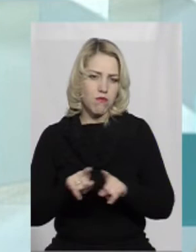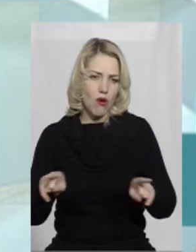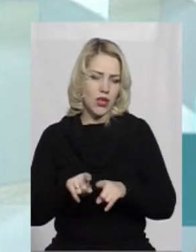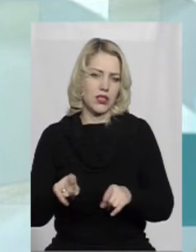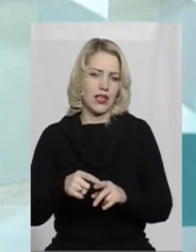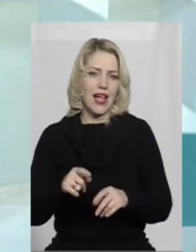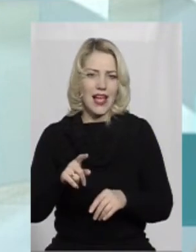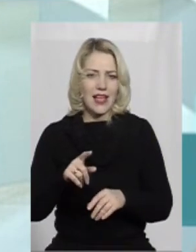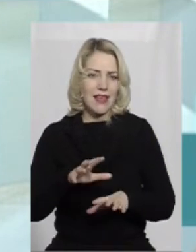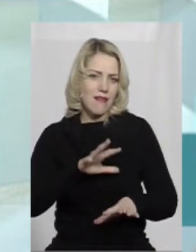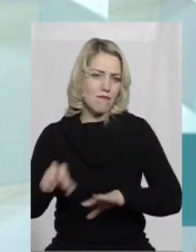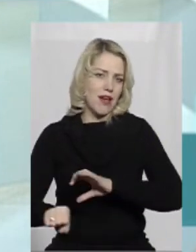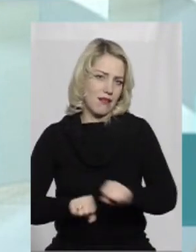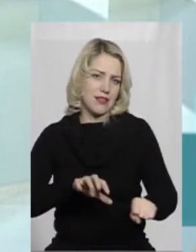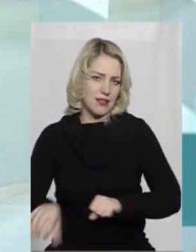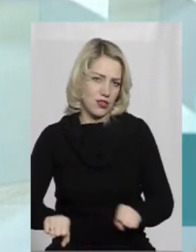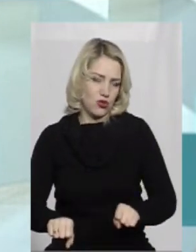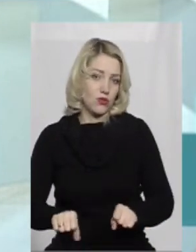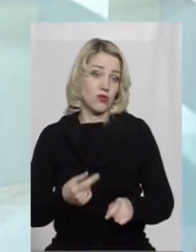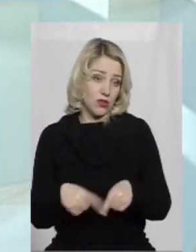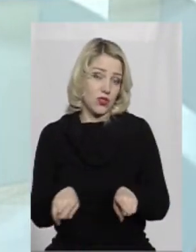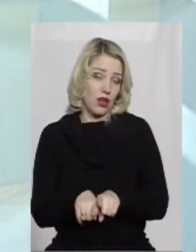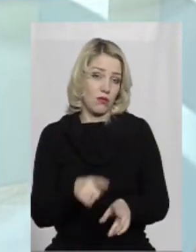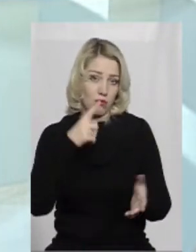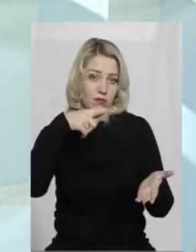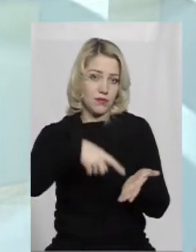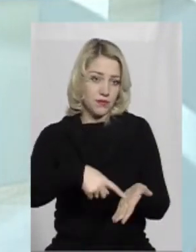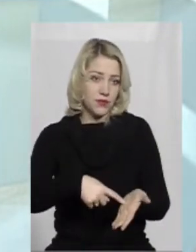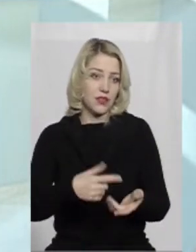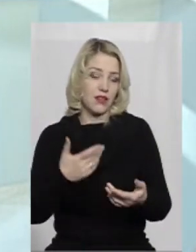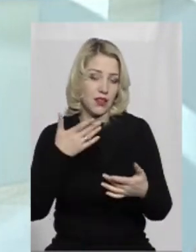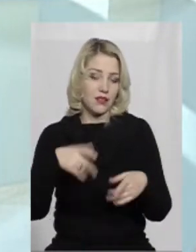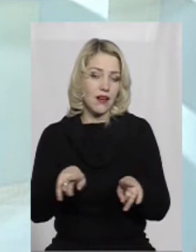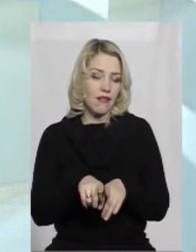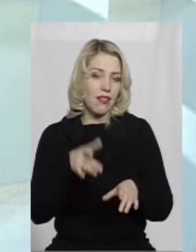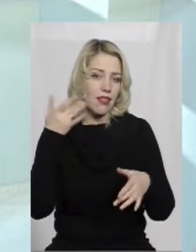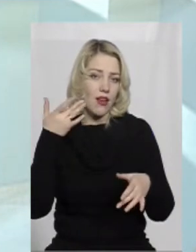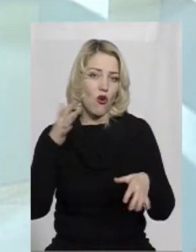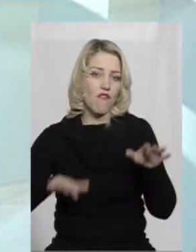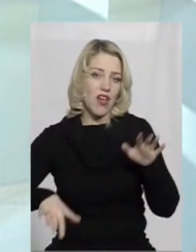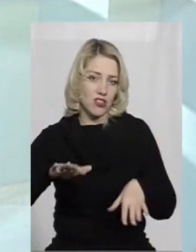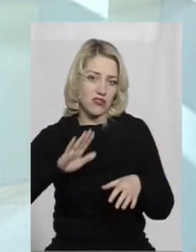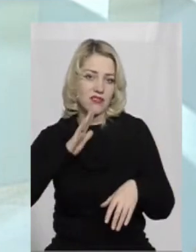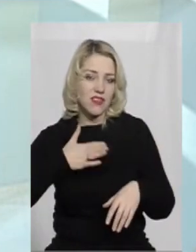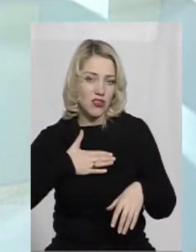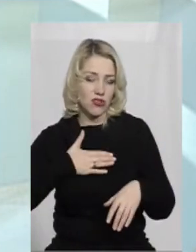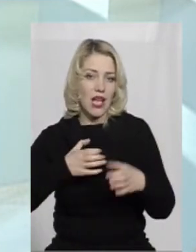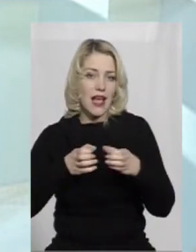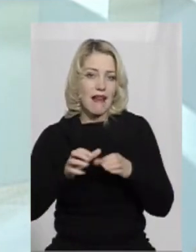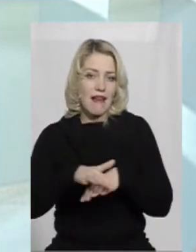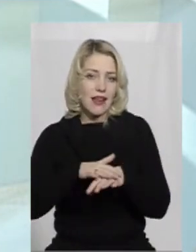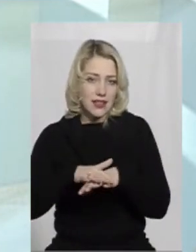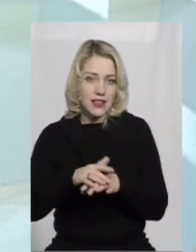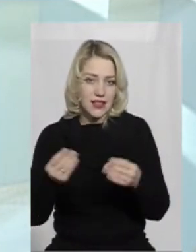імперії ми опинилися в більшовицькій імперії. Ось така легковажність нашої еліти, яка в